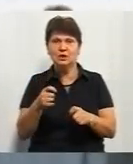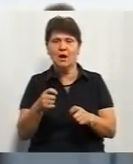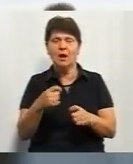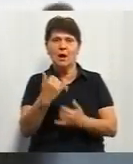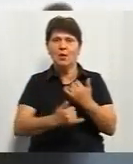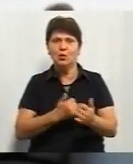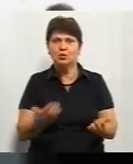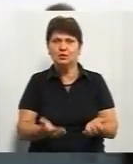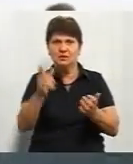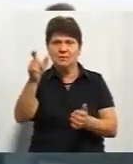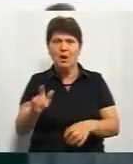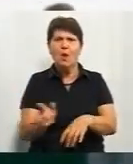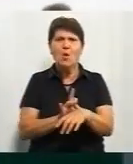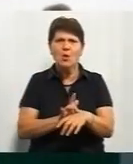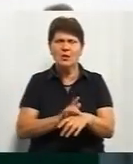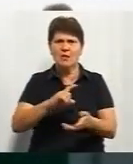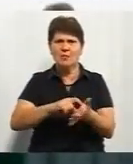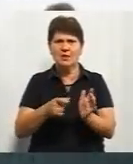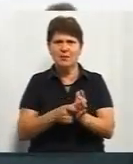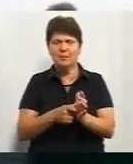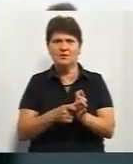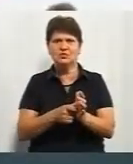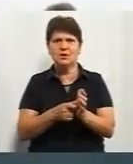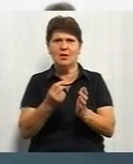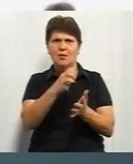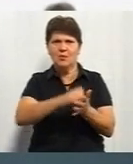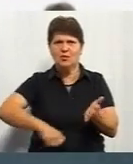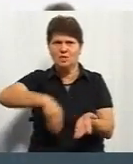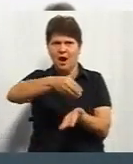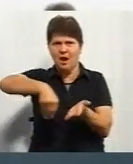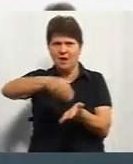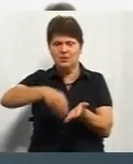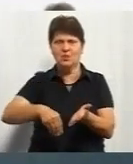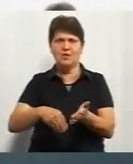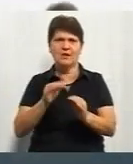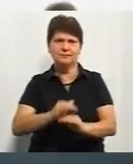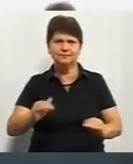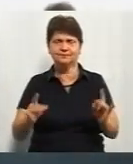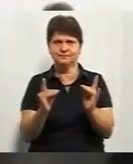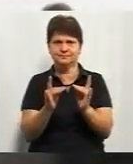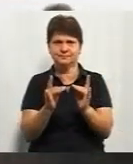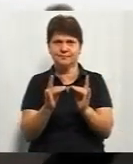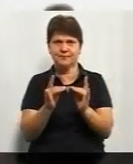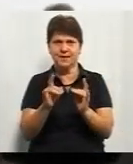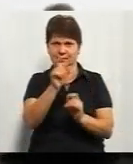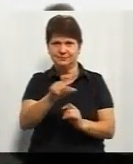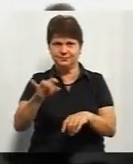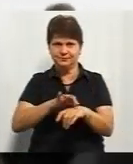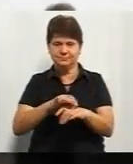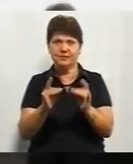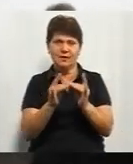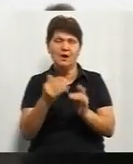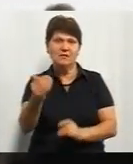осіб голими в закритих приміщеннях, зняття коштів з карток вихованців інтернату. Ви також були